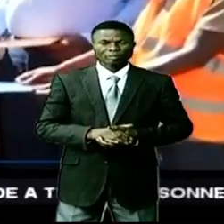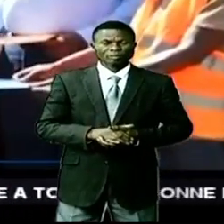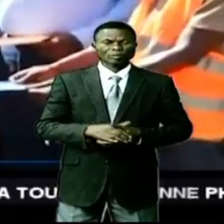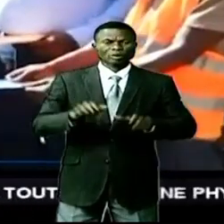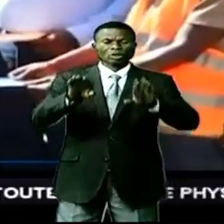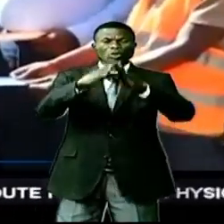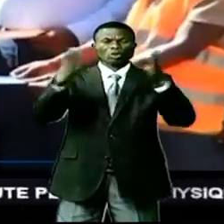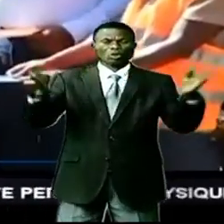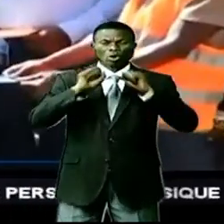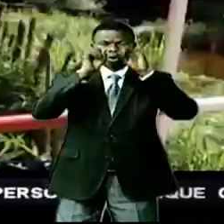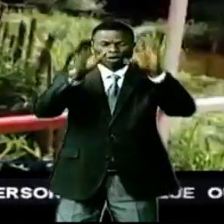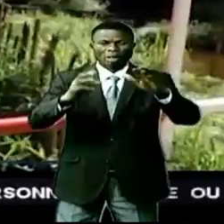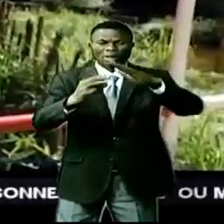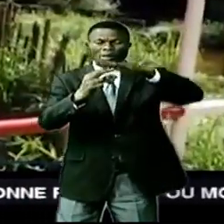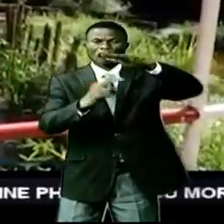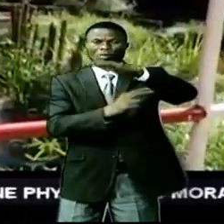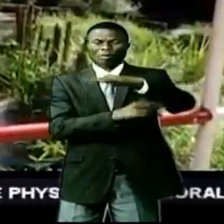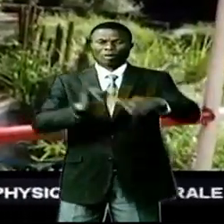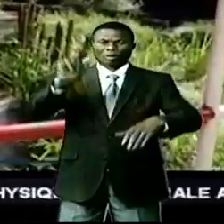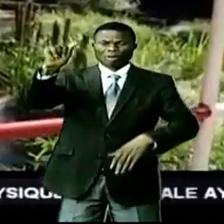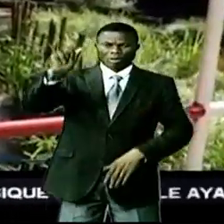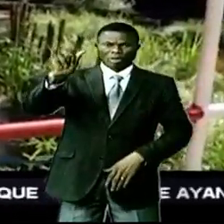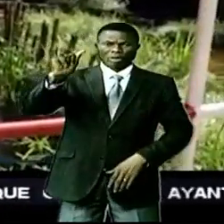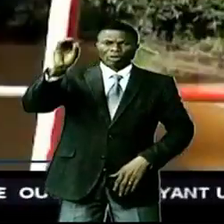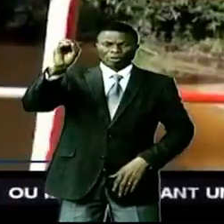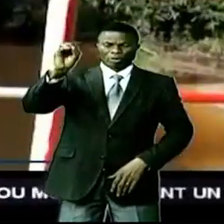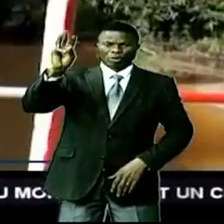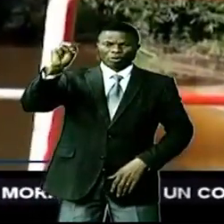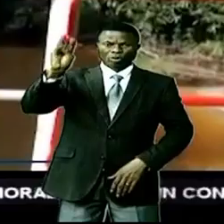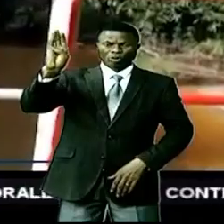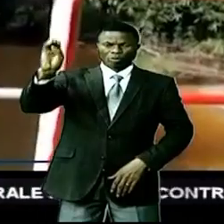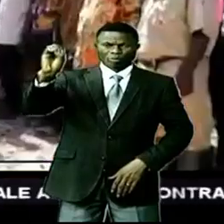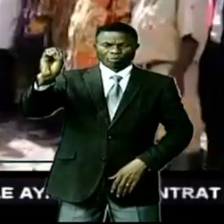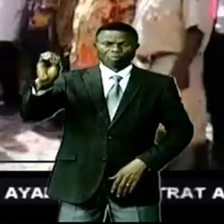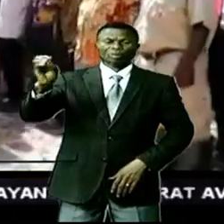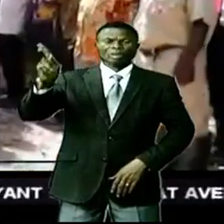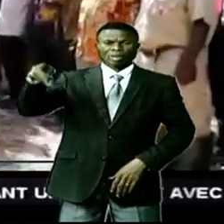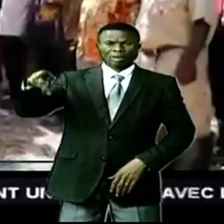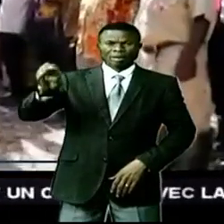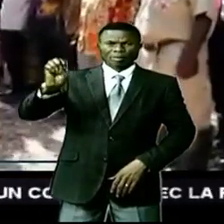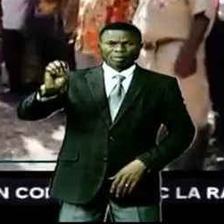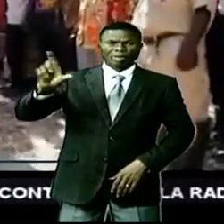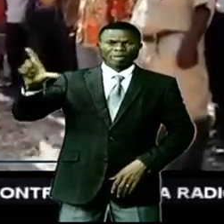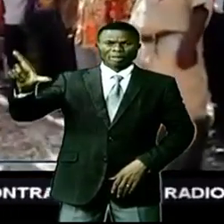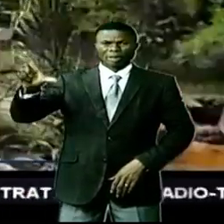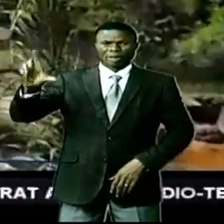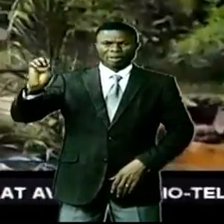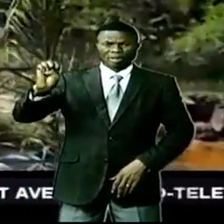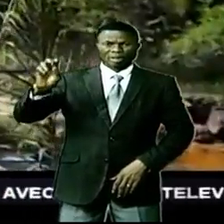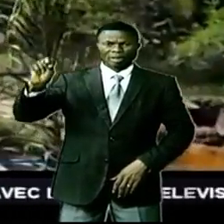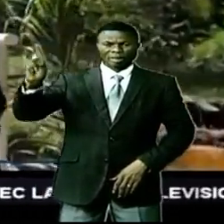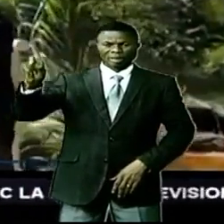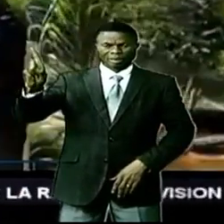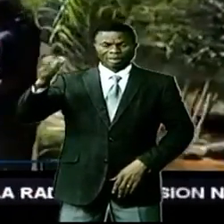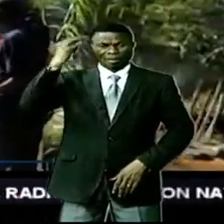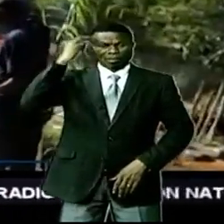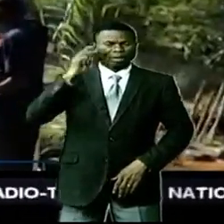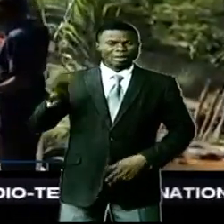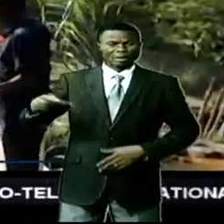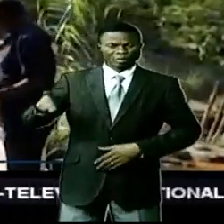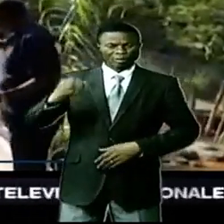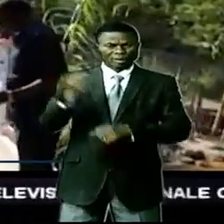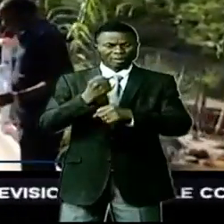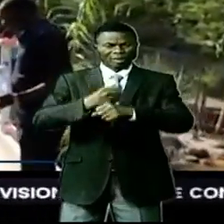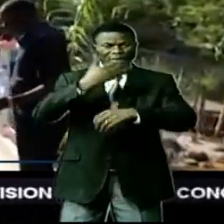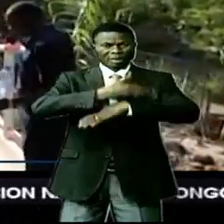Inauguration du pont Yombo à Gabia dans la chefferie de Pélendé Nord par les ministres provinciales des travaux publics et